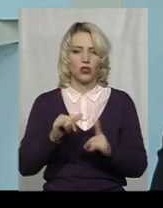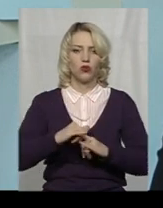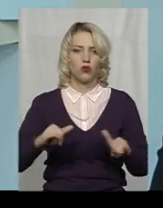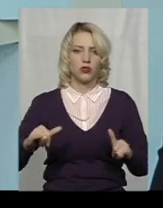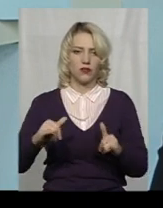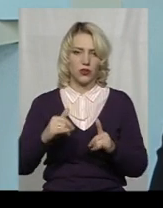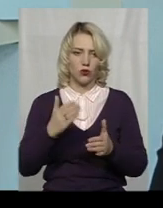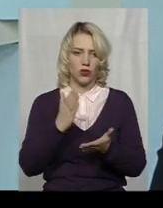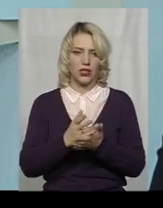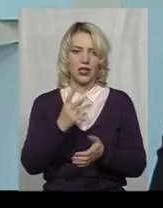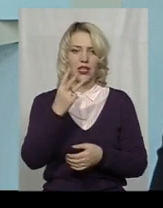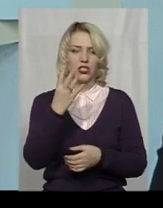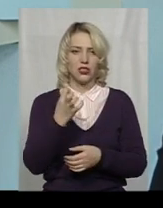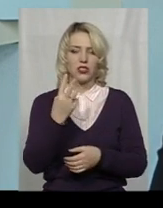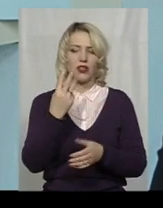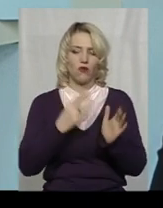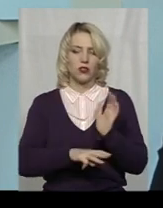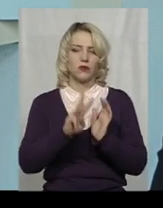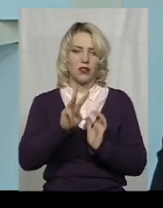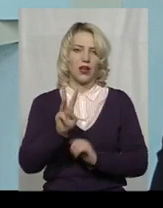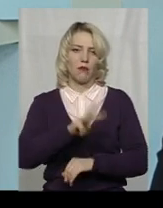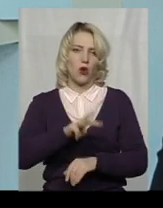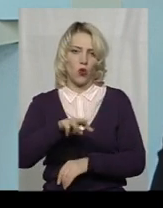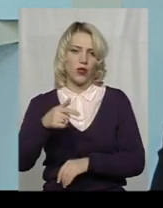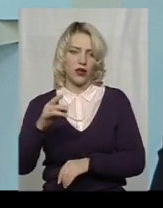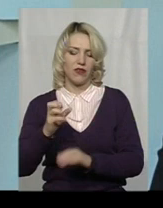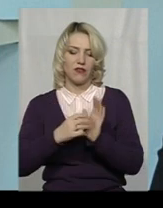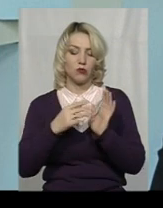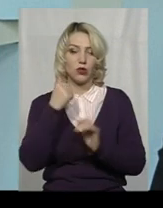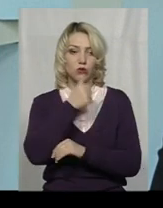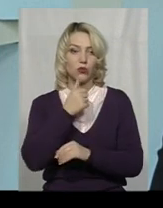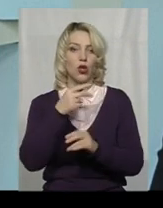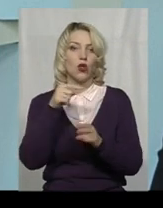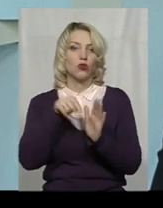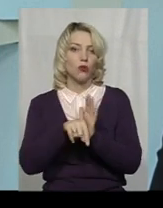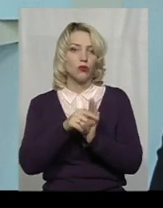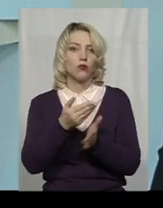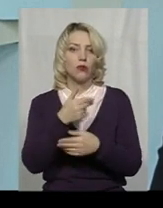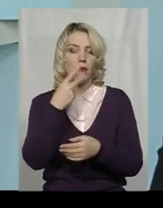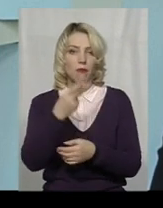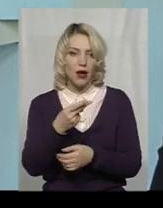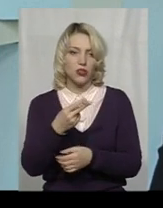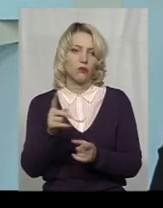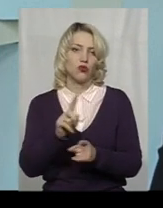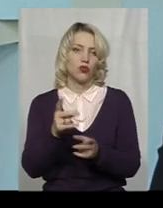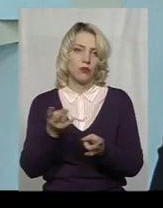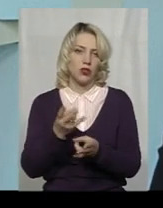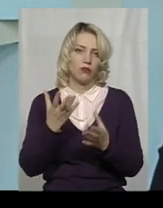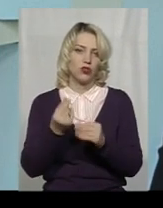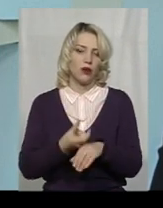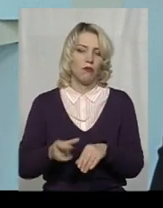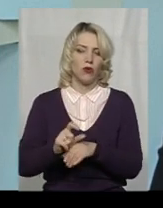473 мільйона гривень у 2018 році. Тобто, ми бачимо, що нам потрібно ще понад